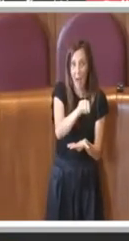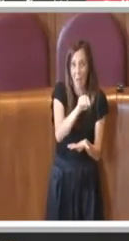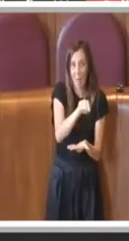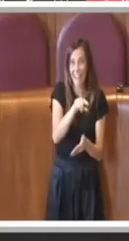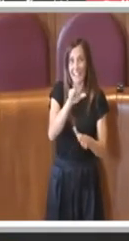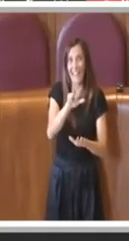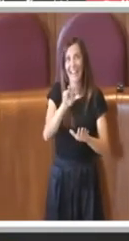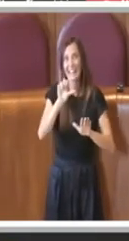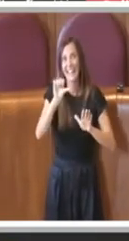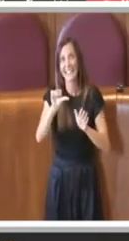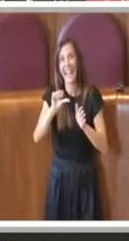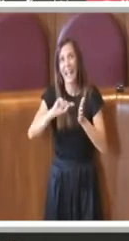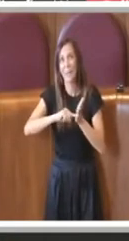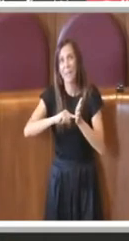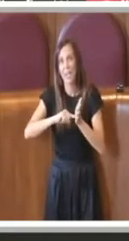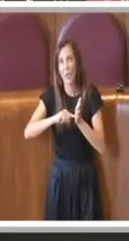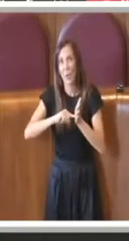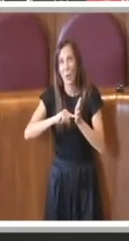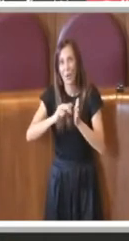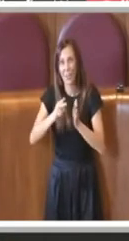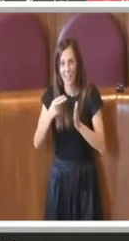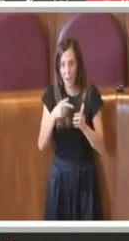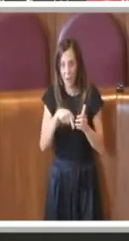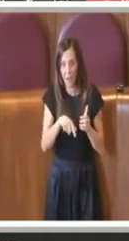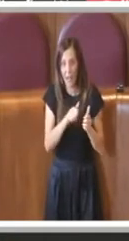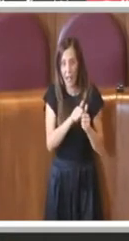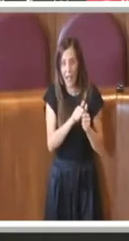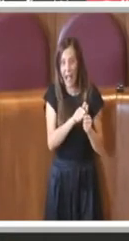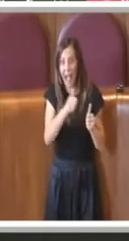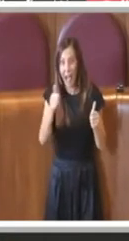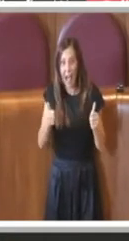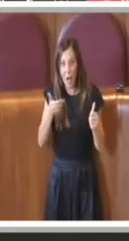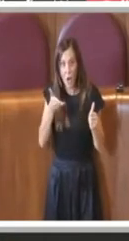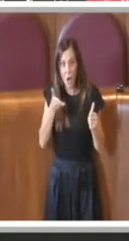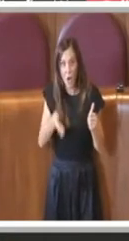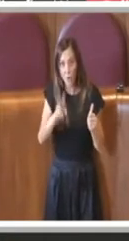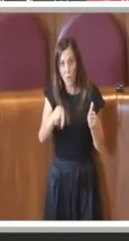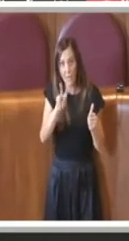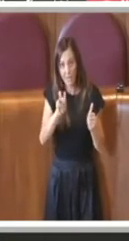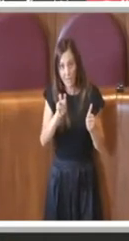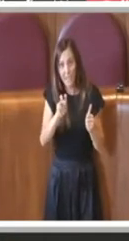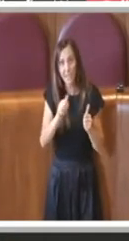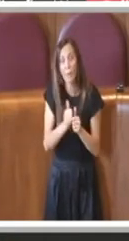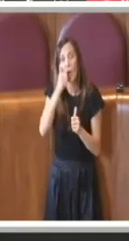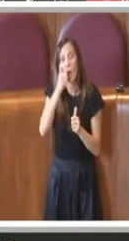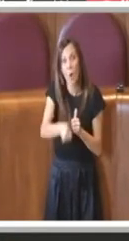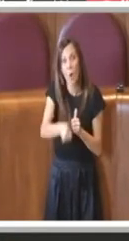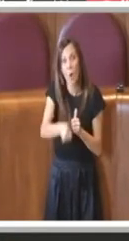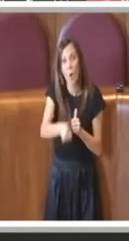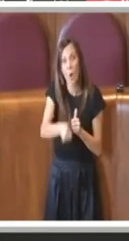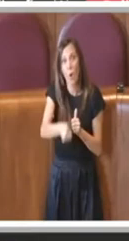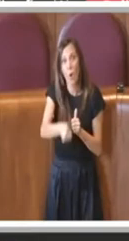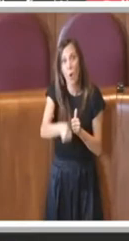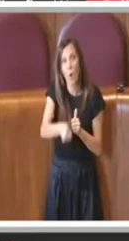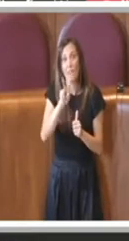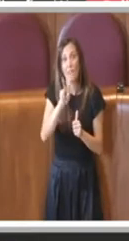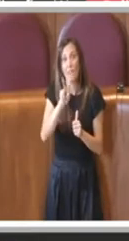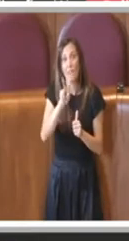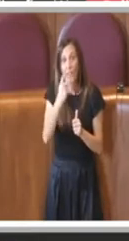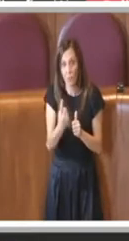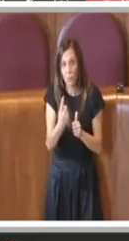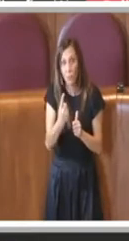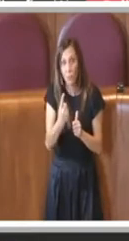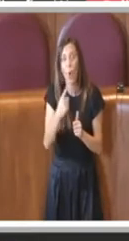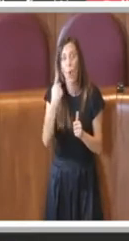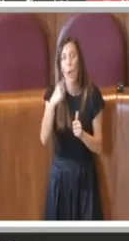'anno in corso, 36 milioni e